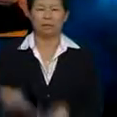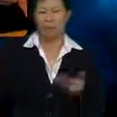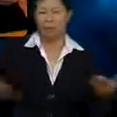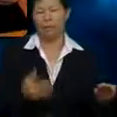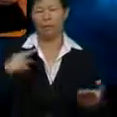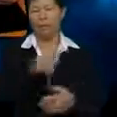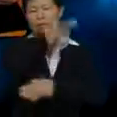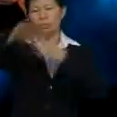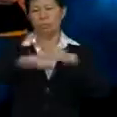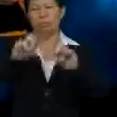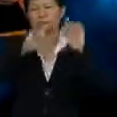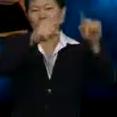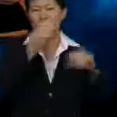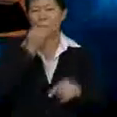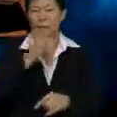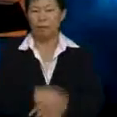Matang